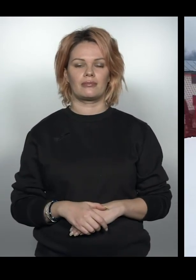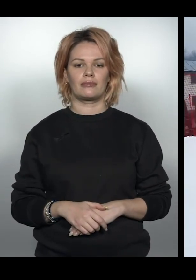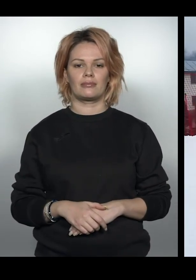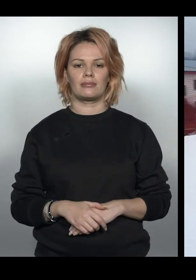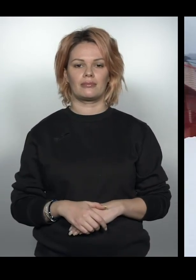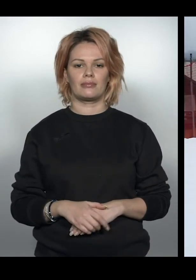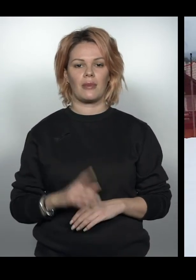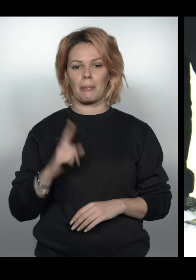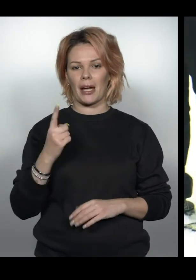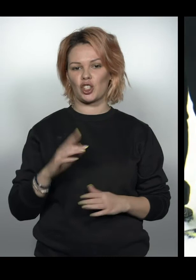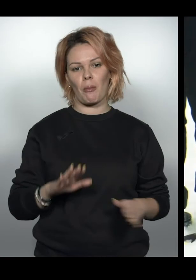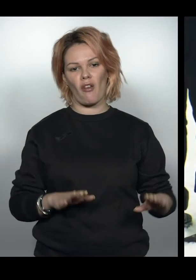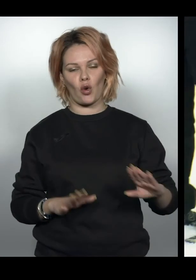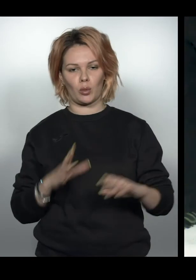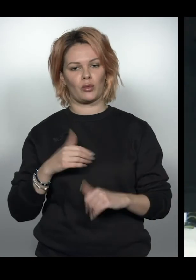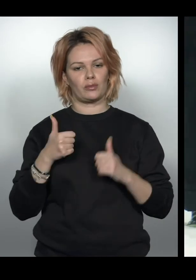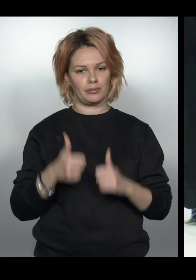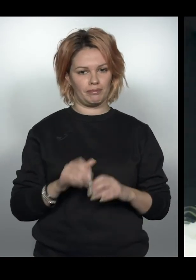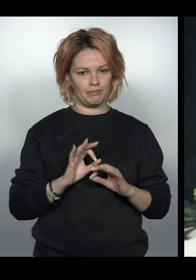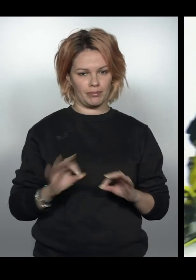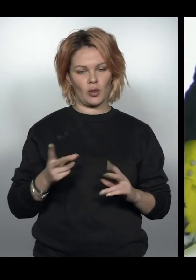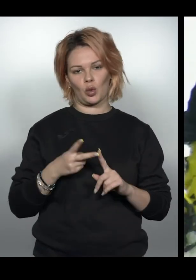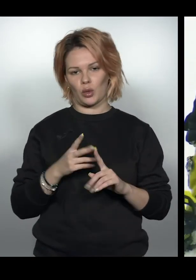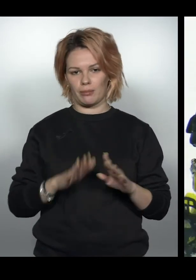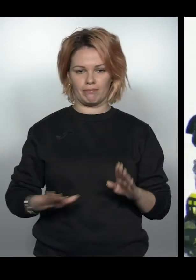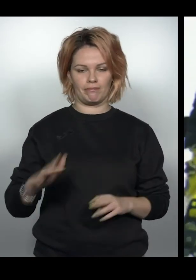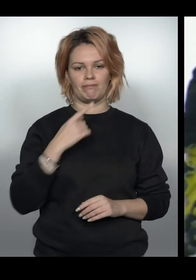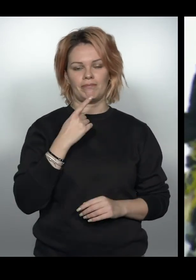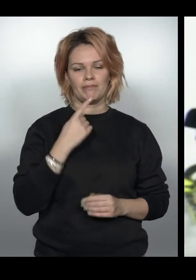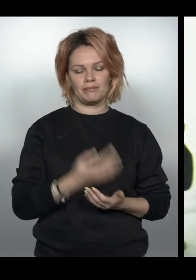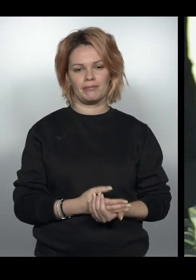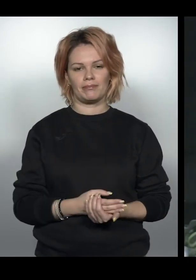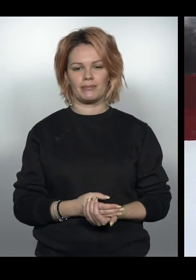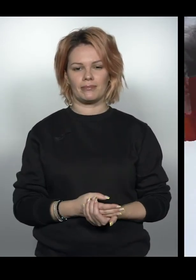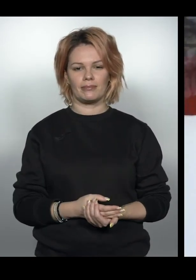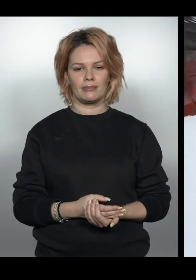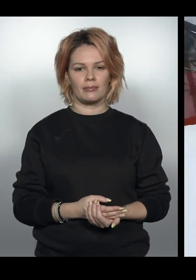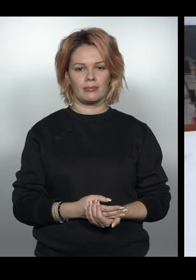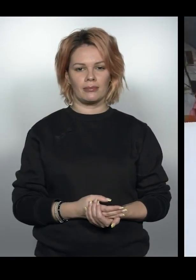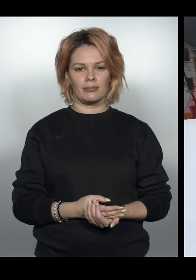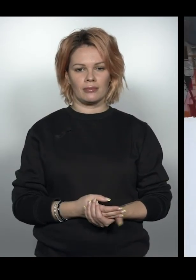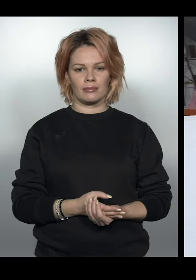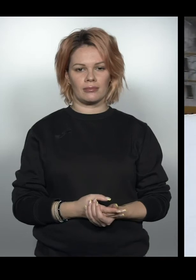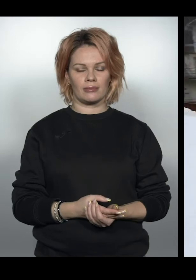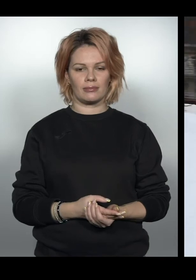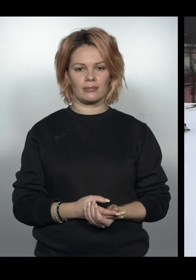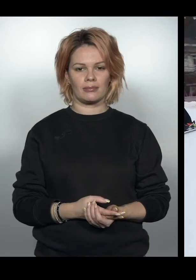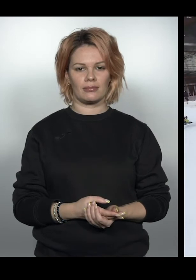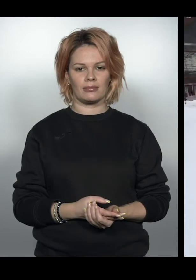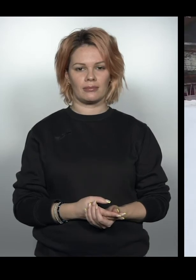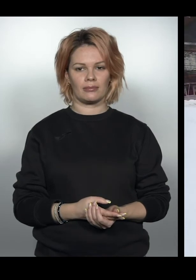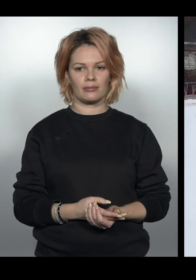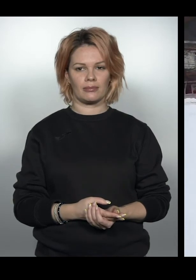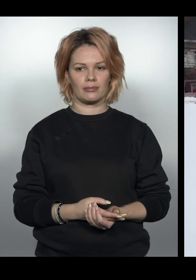Перший поворот був суперовий. Розвертаємо носочки вниз. Вниз, Так. Супер!